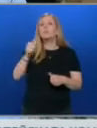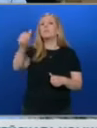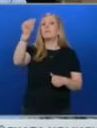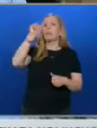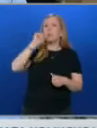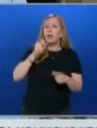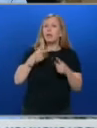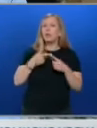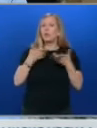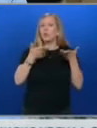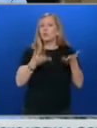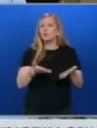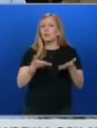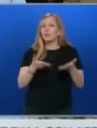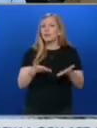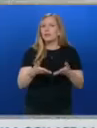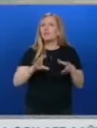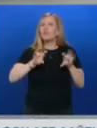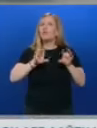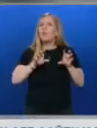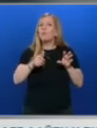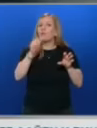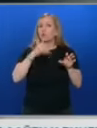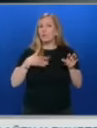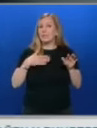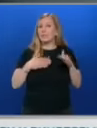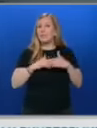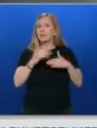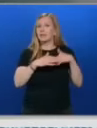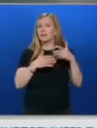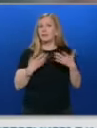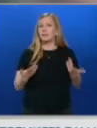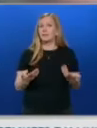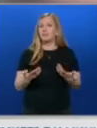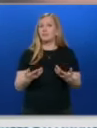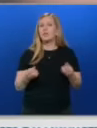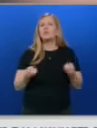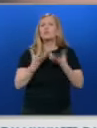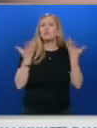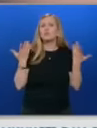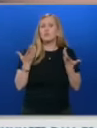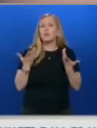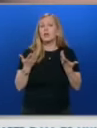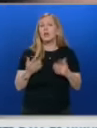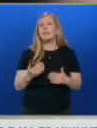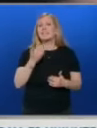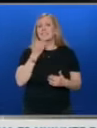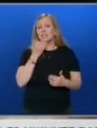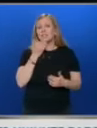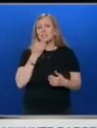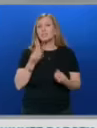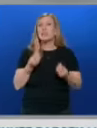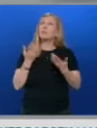от водопроводи които не сме изградили Инцидента, който е станал е смешен и слава богу